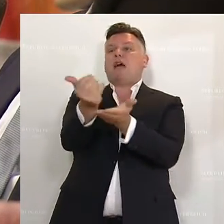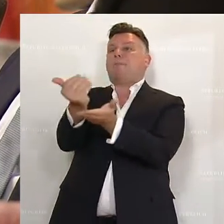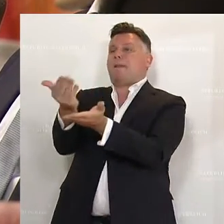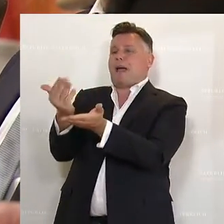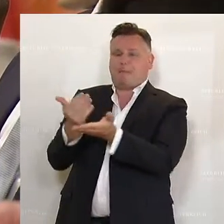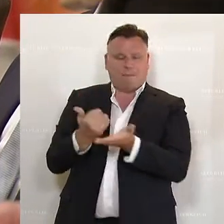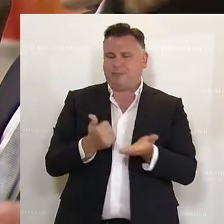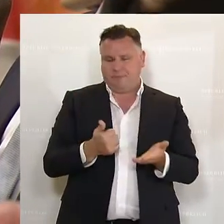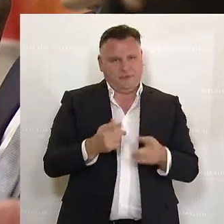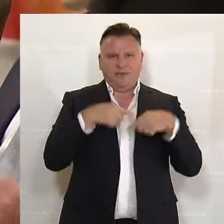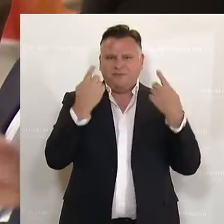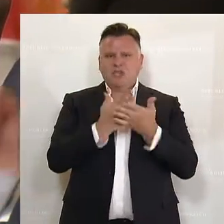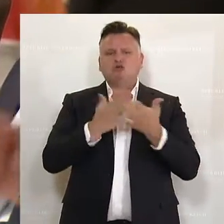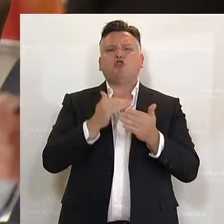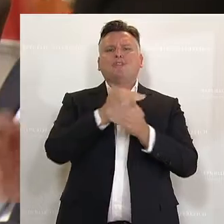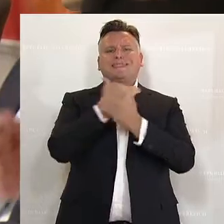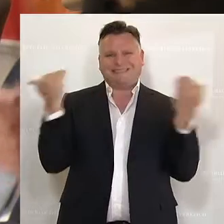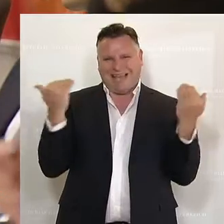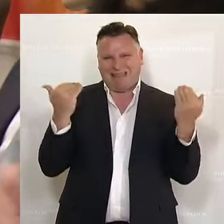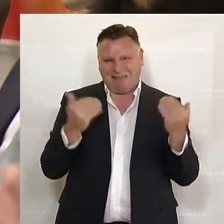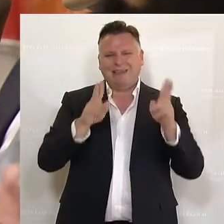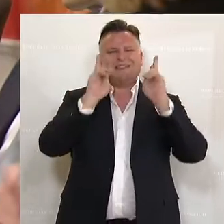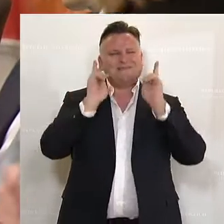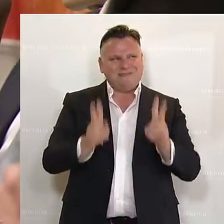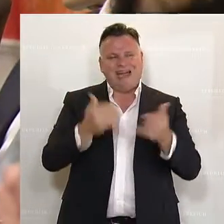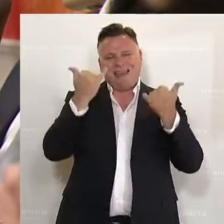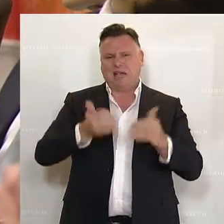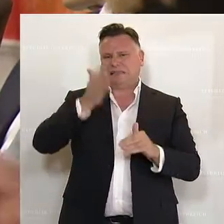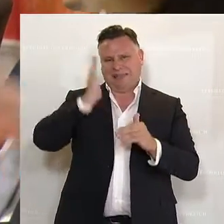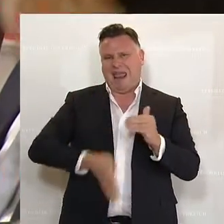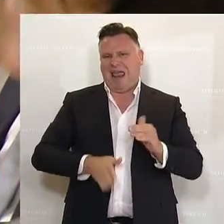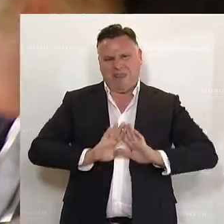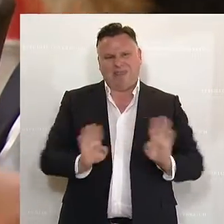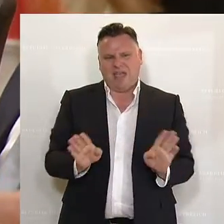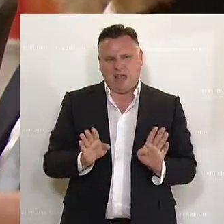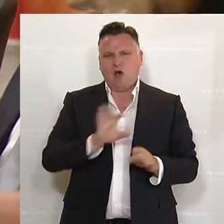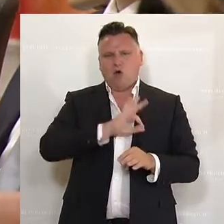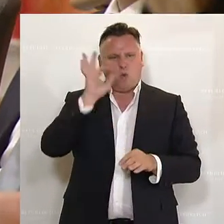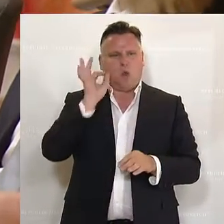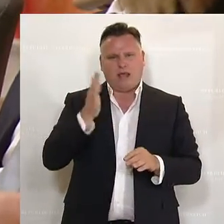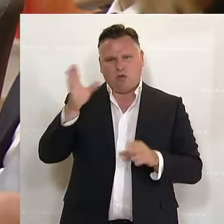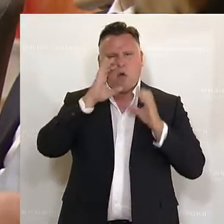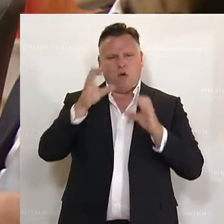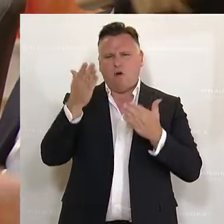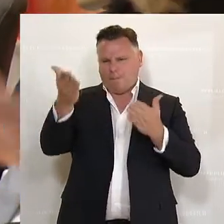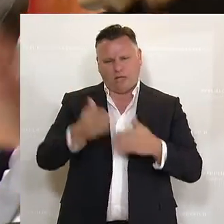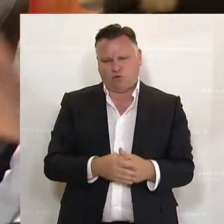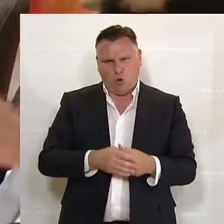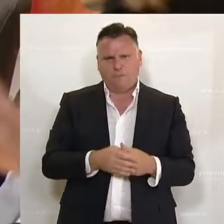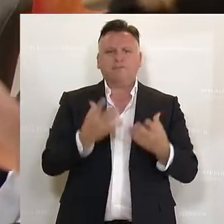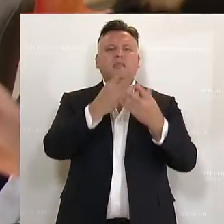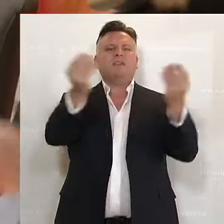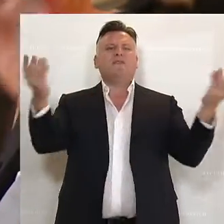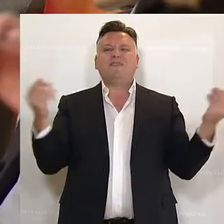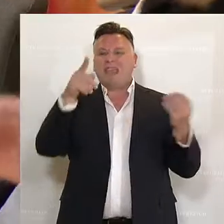diesen Stil alle satt. Und es ist mehr als an der Zeit, dem endlich ein Ende zu setzen, werte Kolleginnen der ÖVP. Während viele